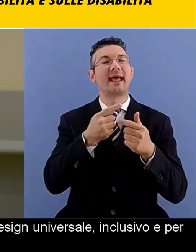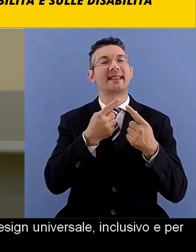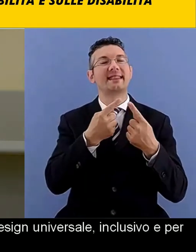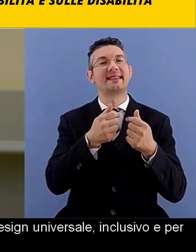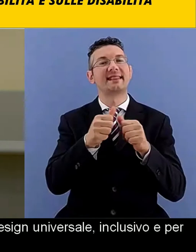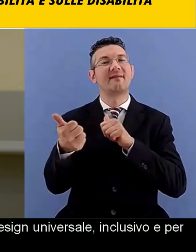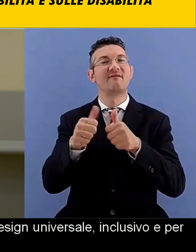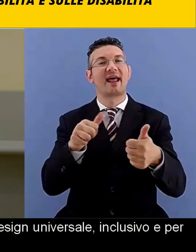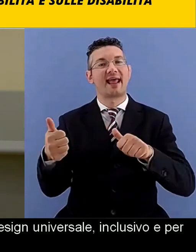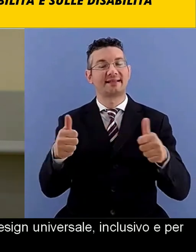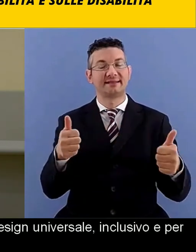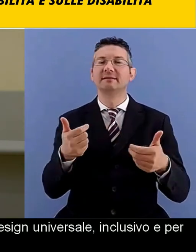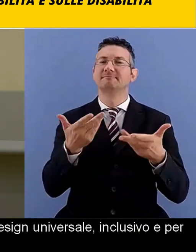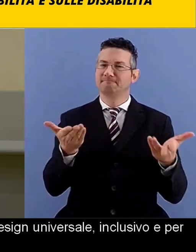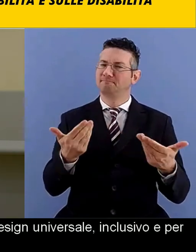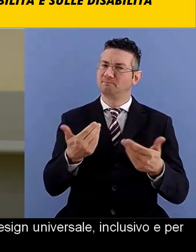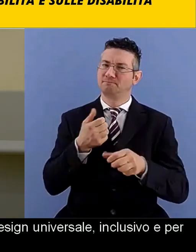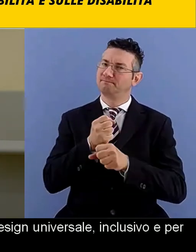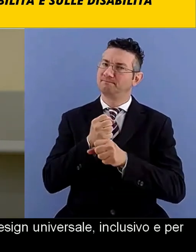parola grazie mille